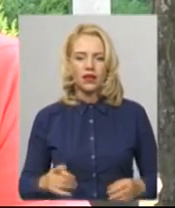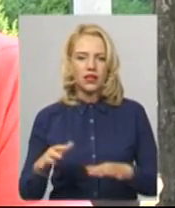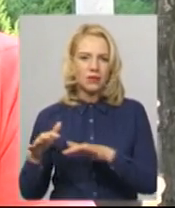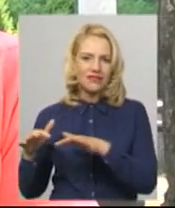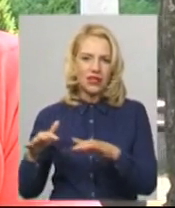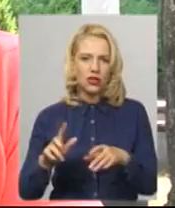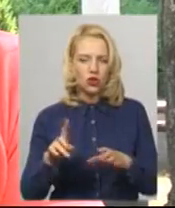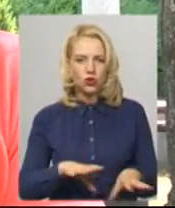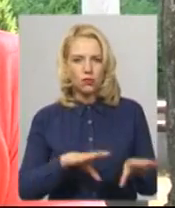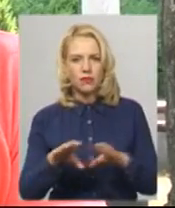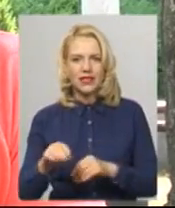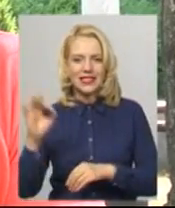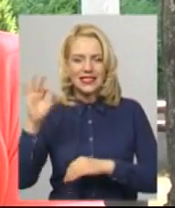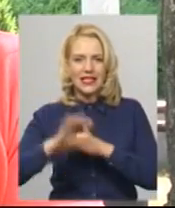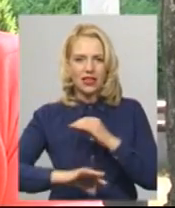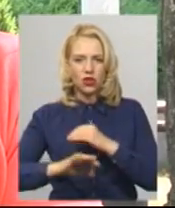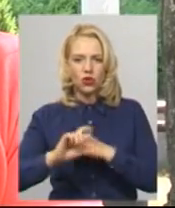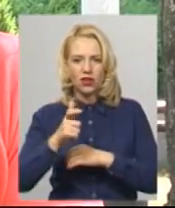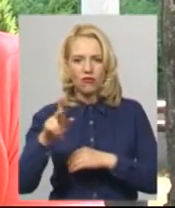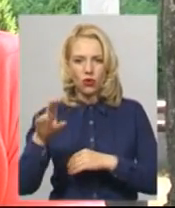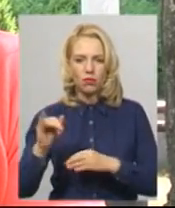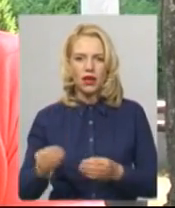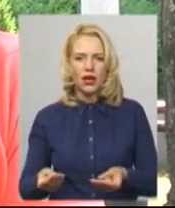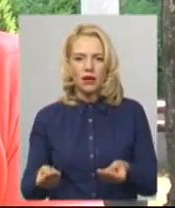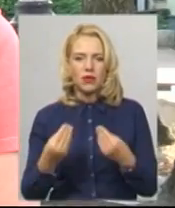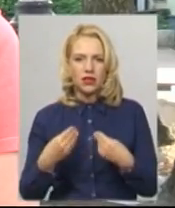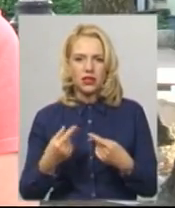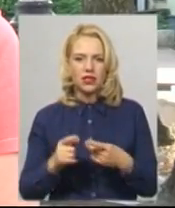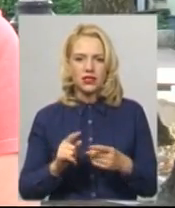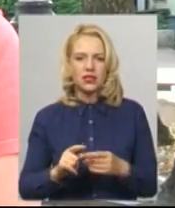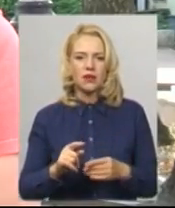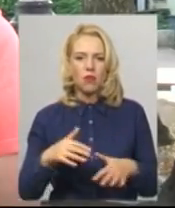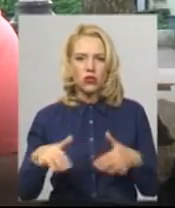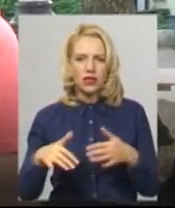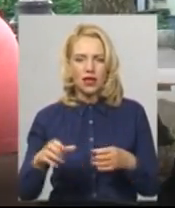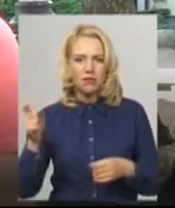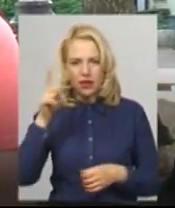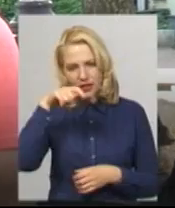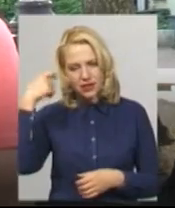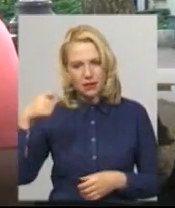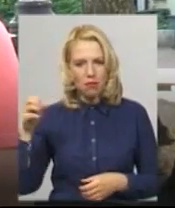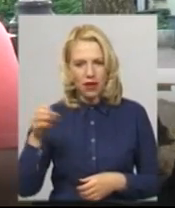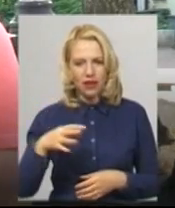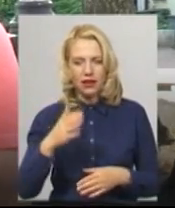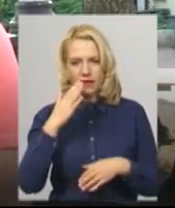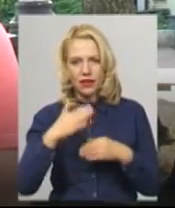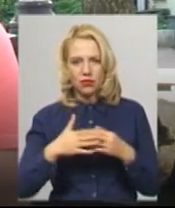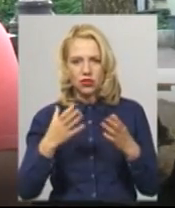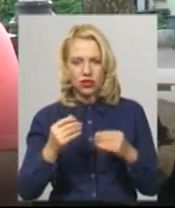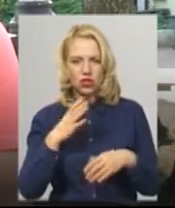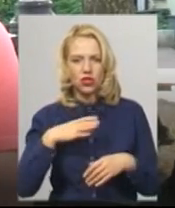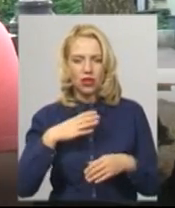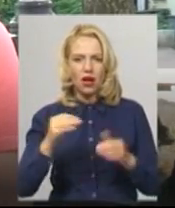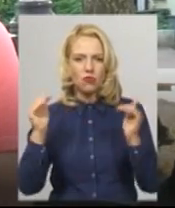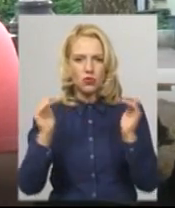перемістився з Західної Європи, приніс довгоочікуване послаблення спектрів. Найближчої доби 4 вересня чекаємо подальшого ще зниження